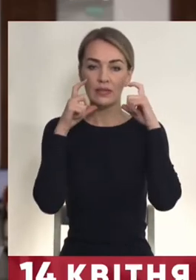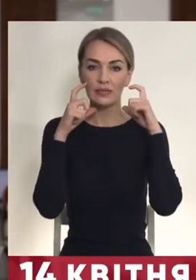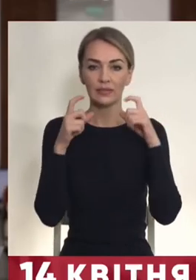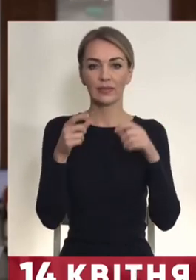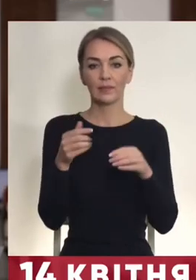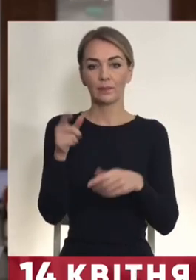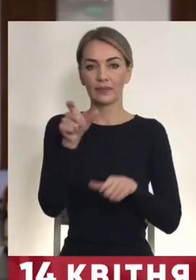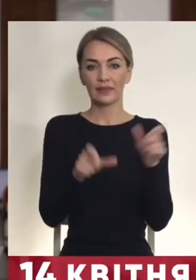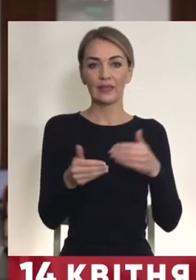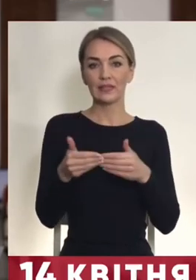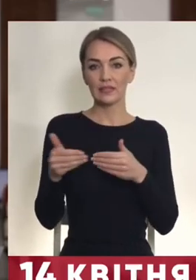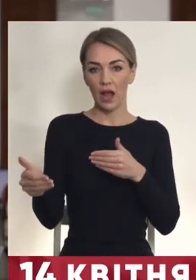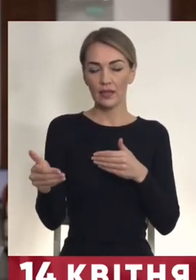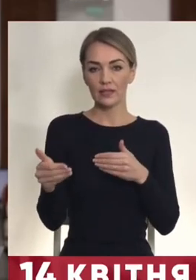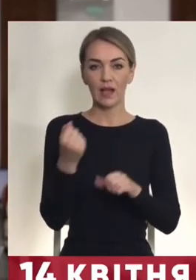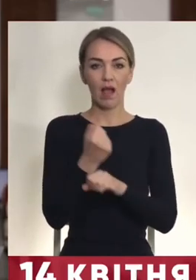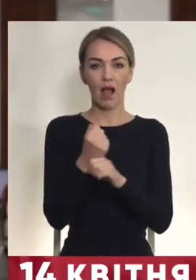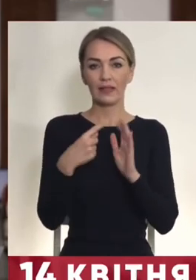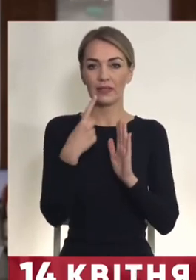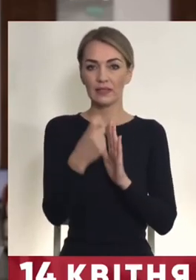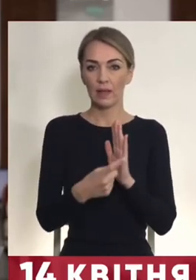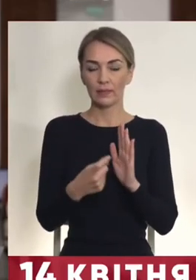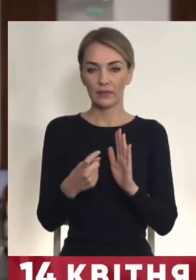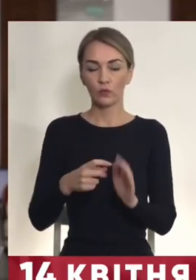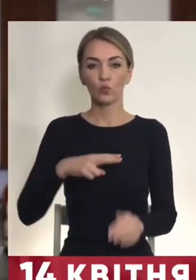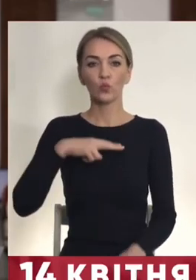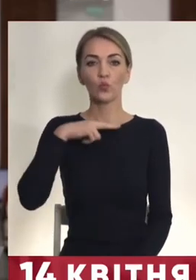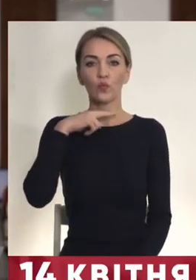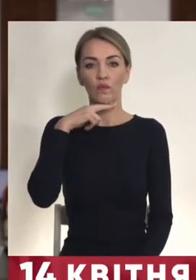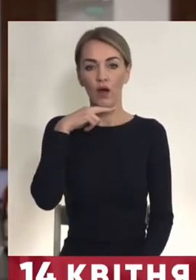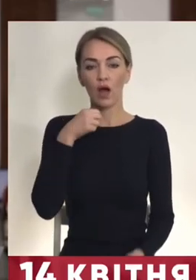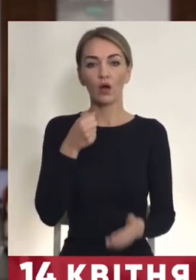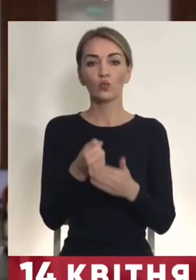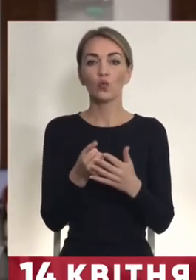дистанція, антисептики. Увага до своєго здоров'я.